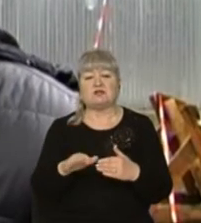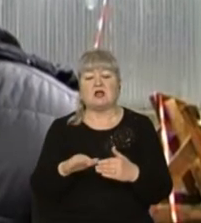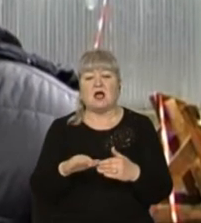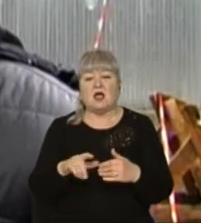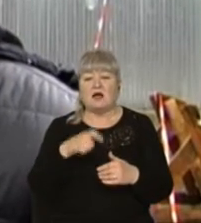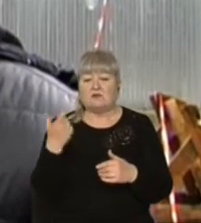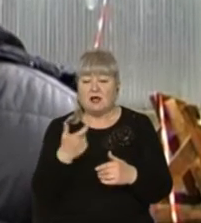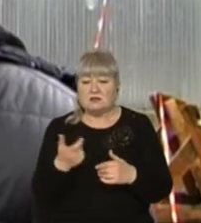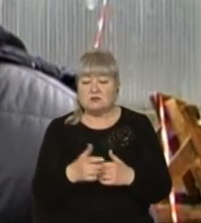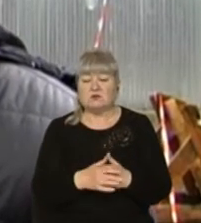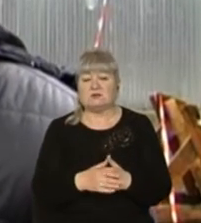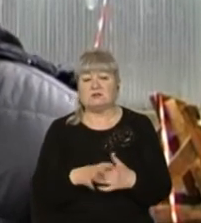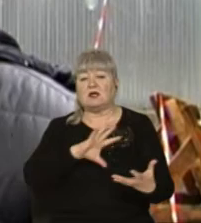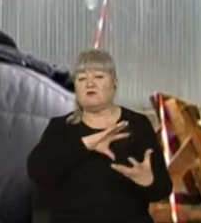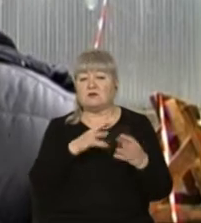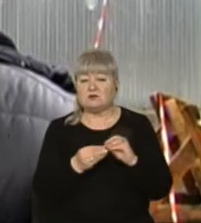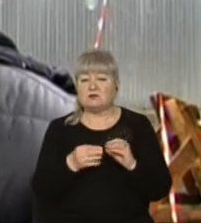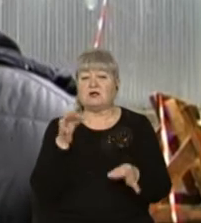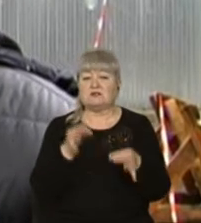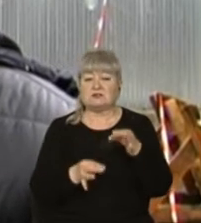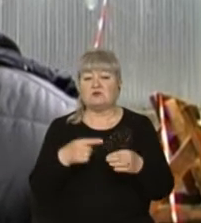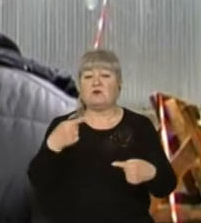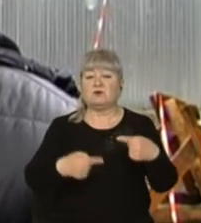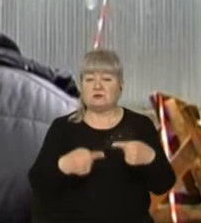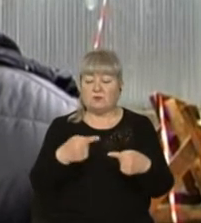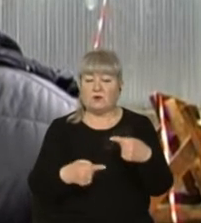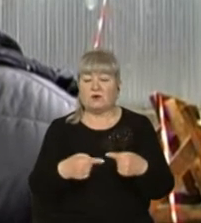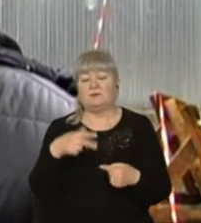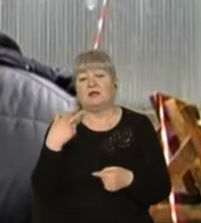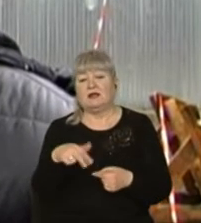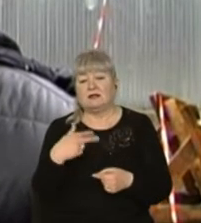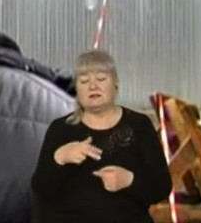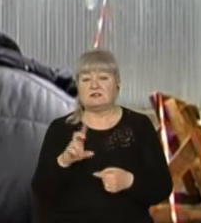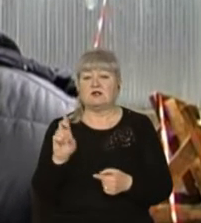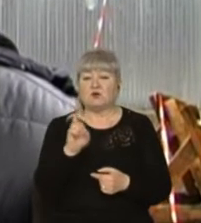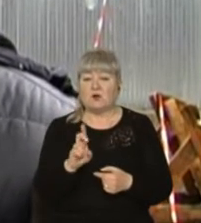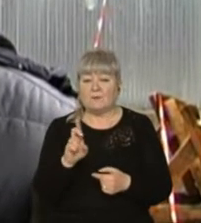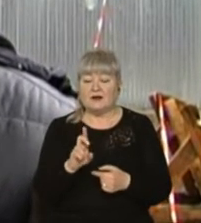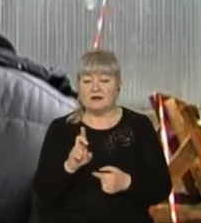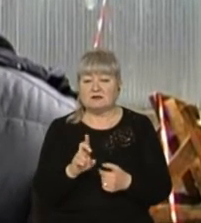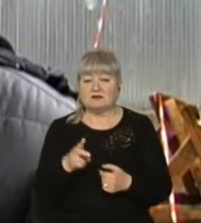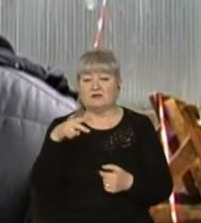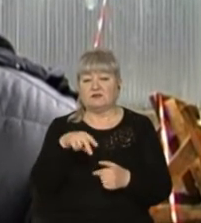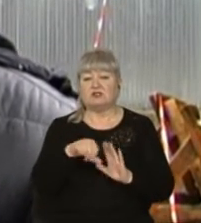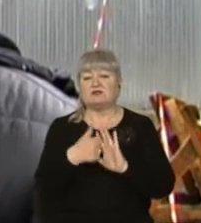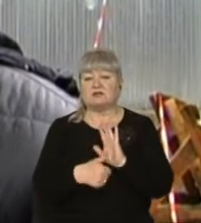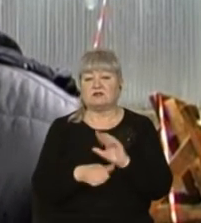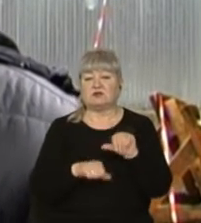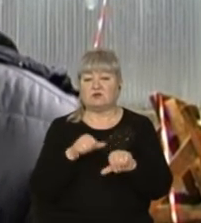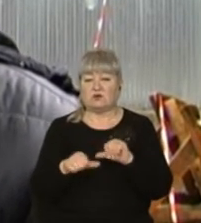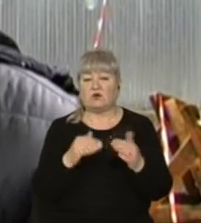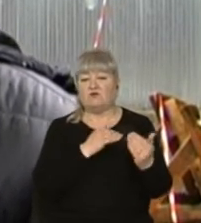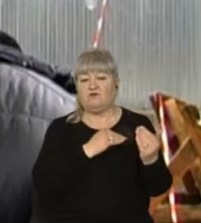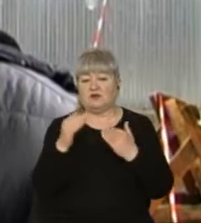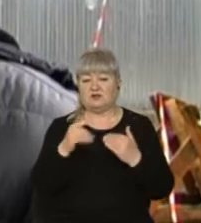В результаті судового спору в 30 березня, якщо я не помиляюся, року Вищим